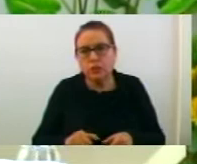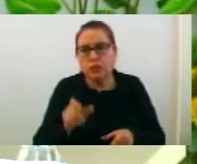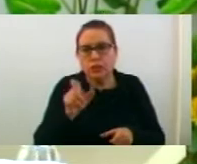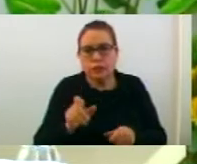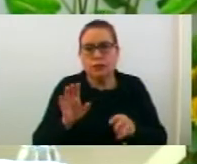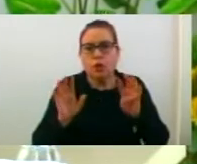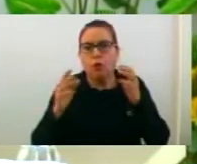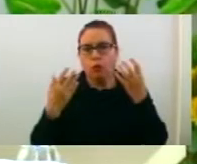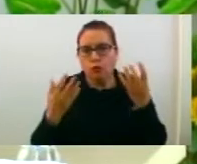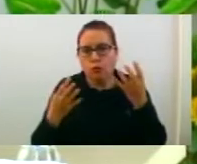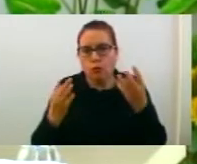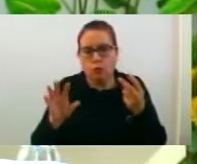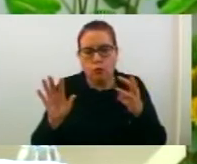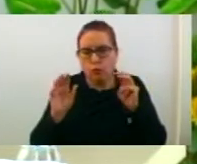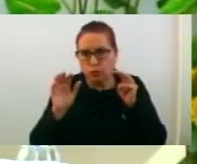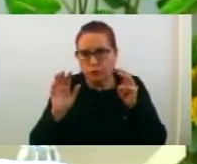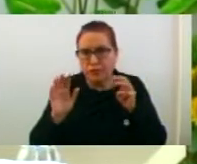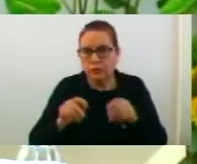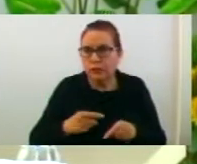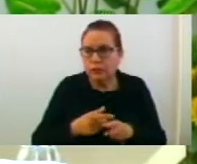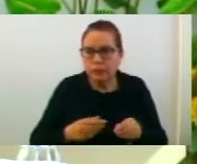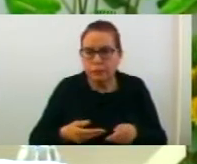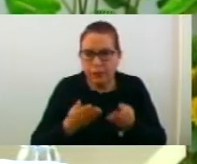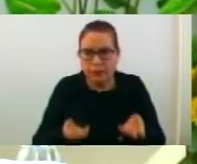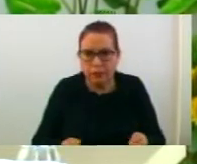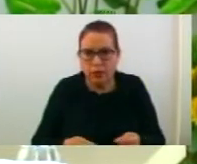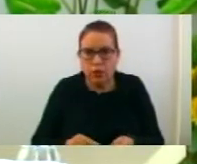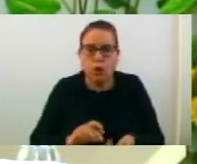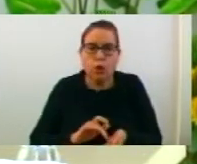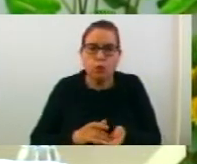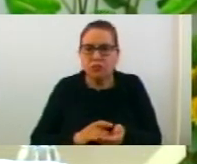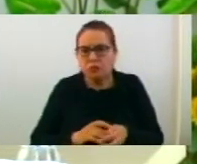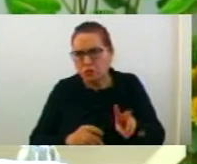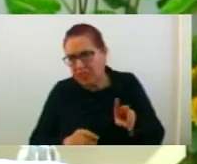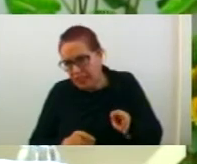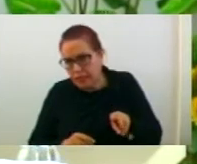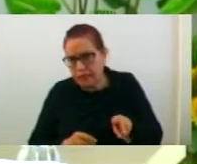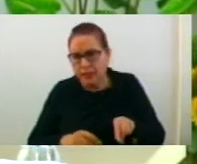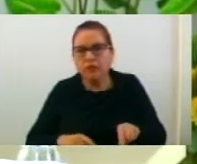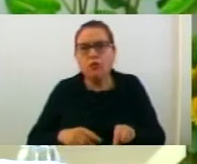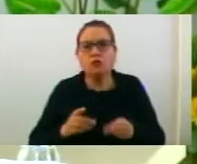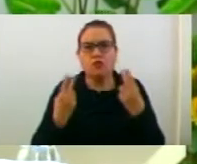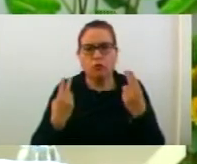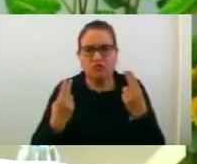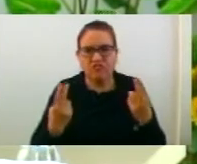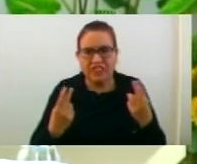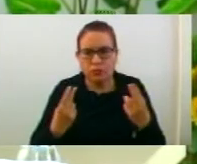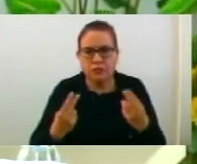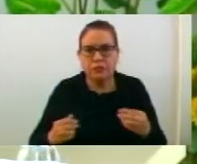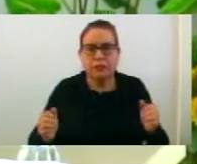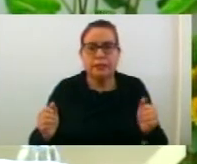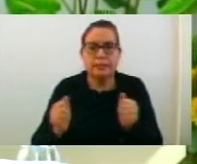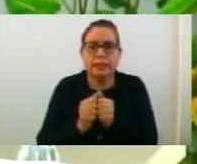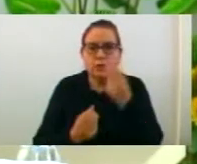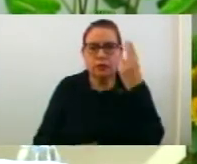сумвести 402 от деловникот на сојата, предлагам по точките со стродни и мегусебни повързани содржини да се